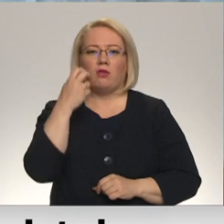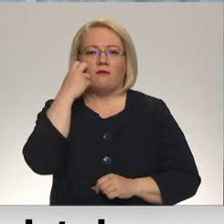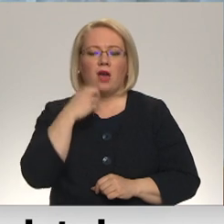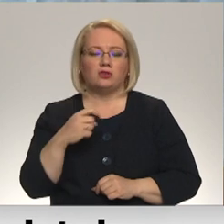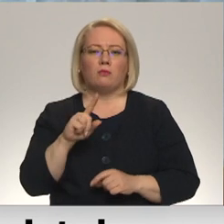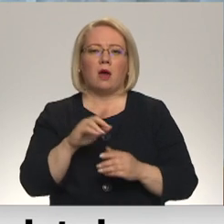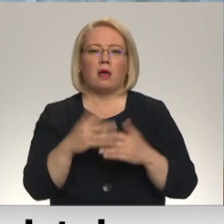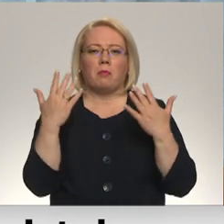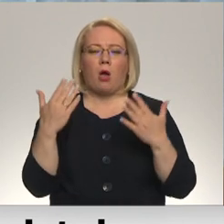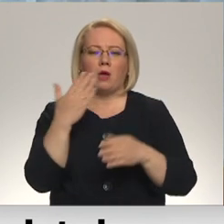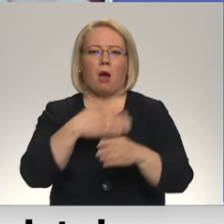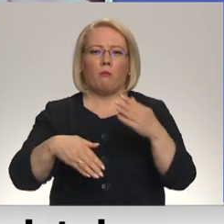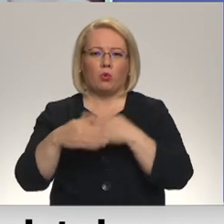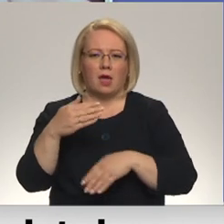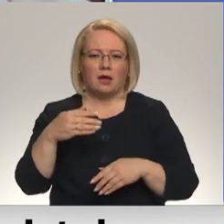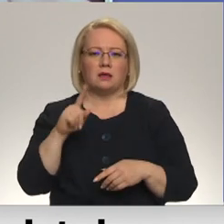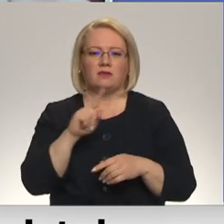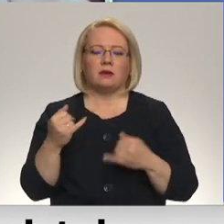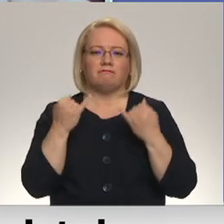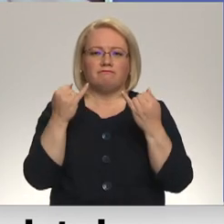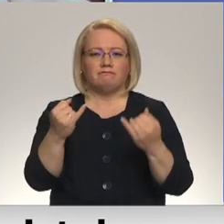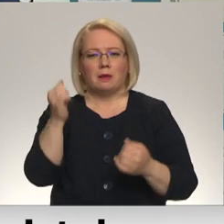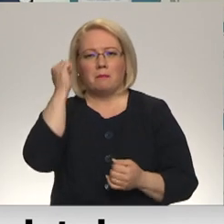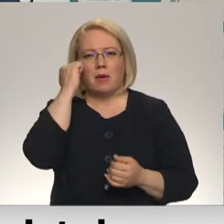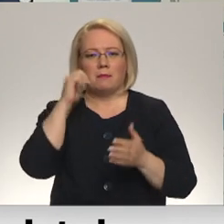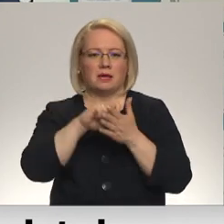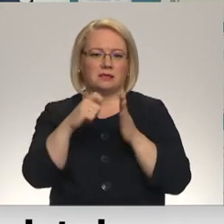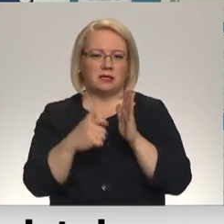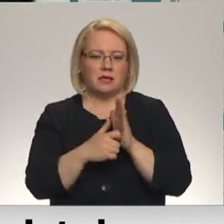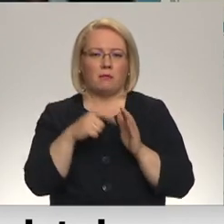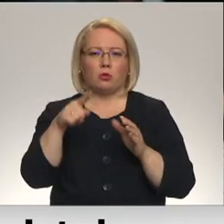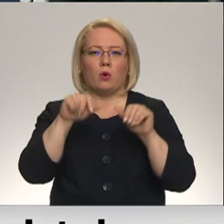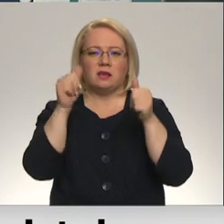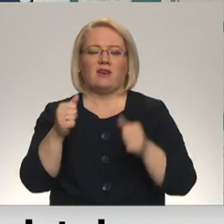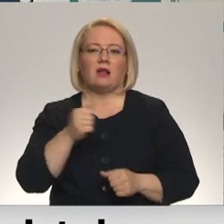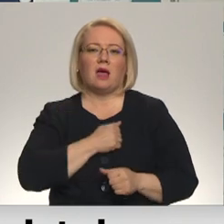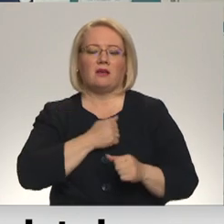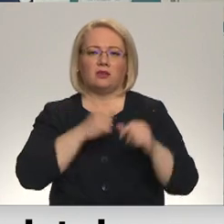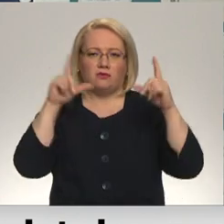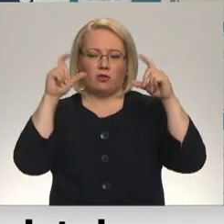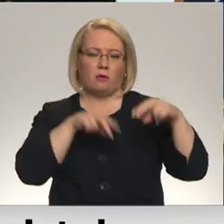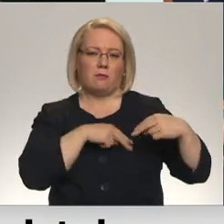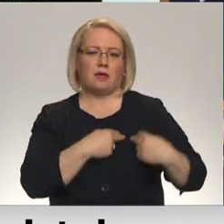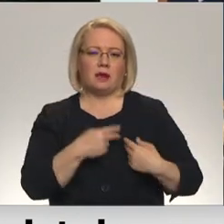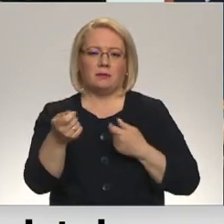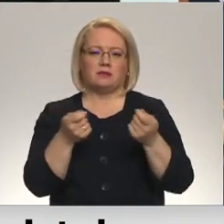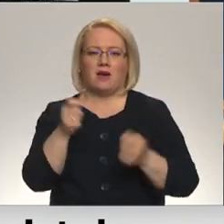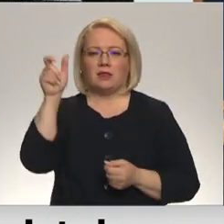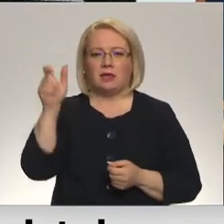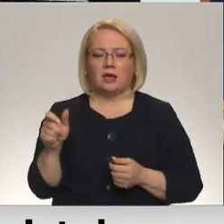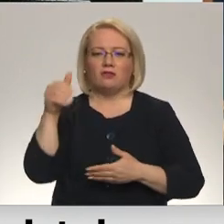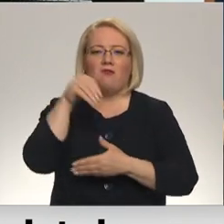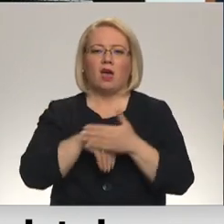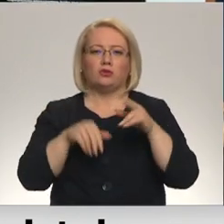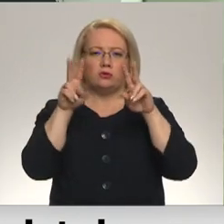putētas plaukstas Jānim Gleizdam veltīta piemiņas istaba. To izveidoja Latgales fotogrāfu biedrības vadītājs un vēstures pētnieks